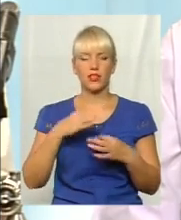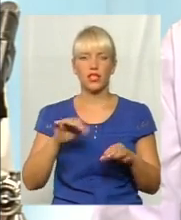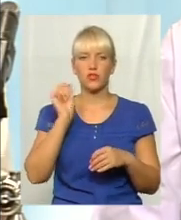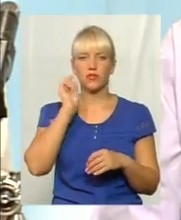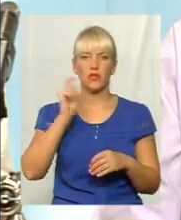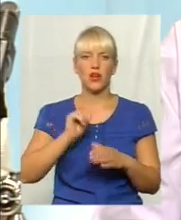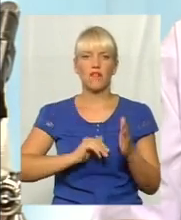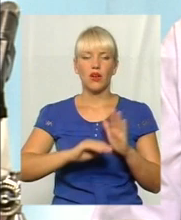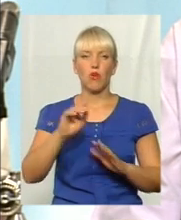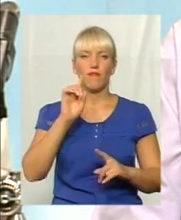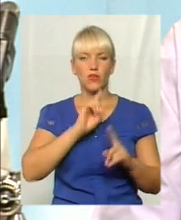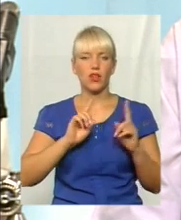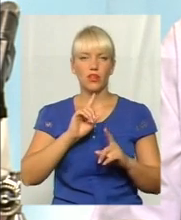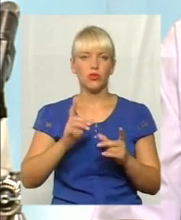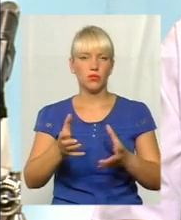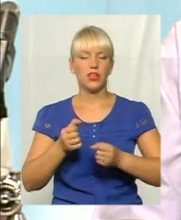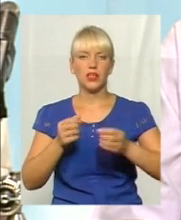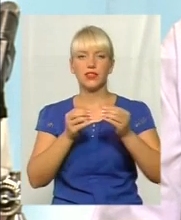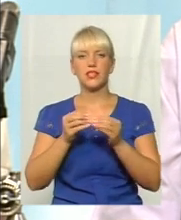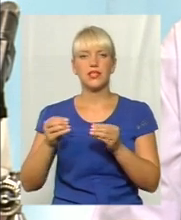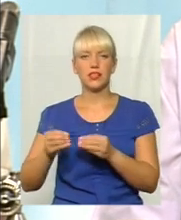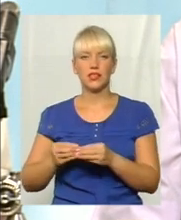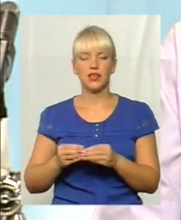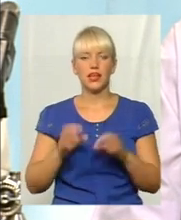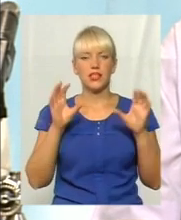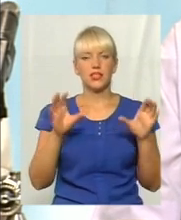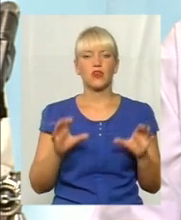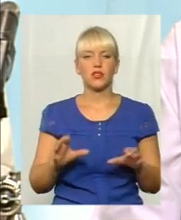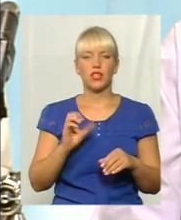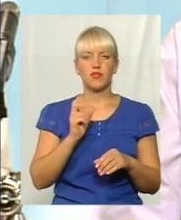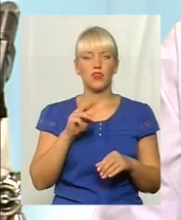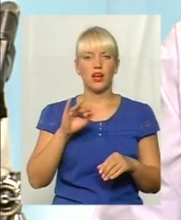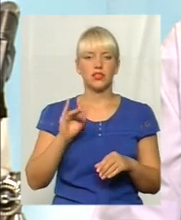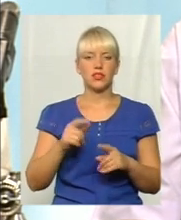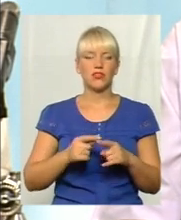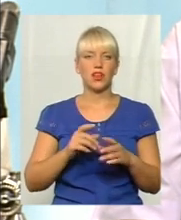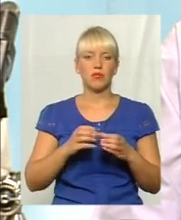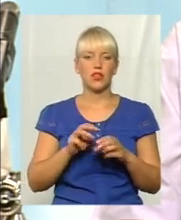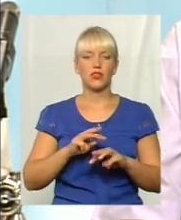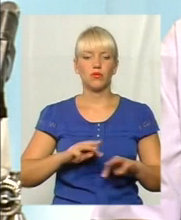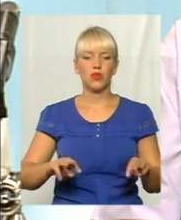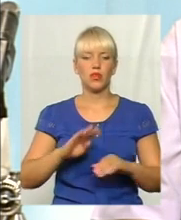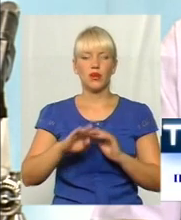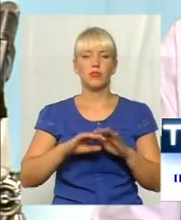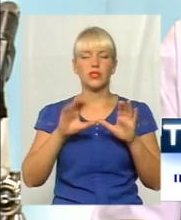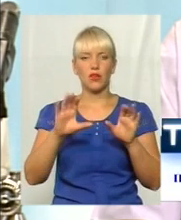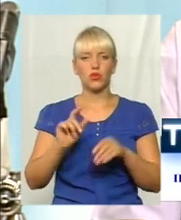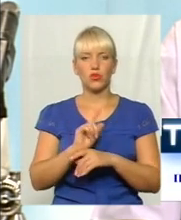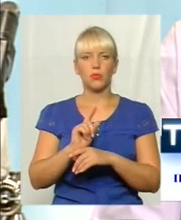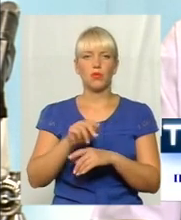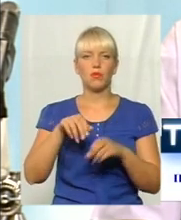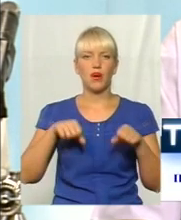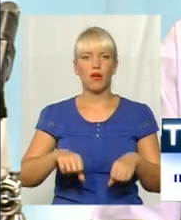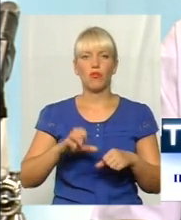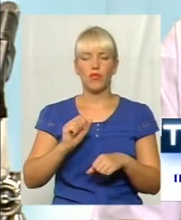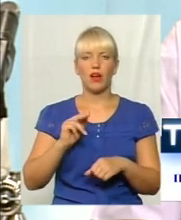Верховною Радою прийнято десятки законодавчих актів, Кабінету, Міністрів підзаконних нормативних провікацій,